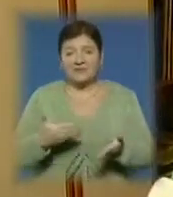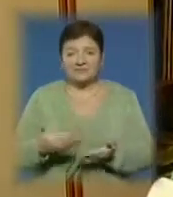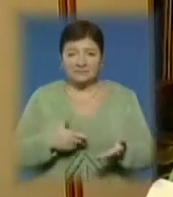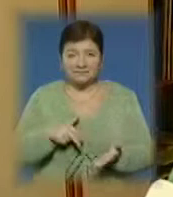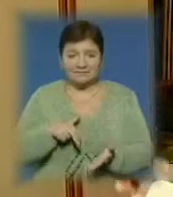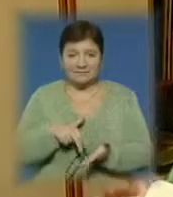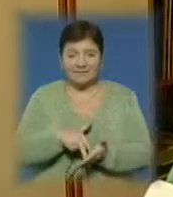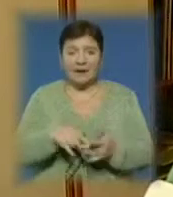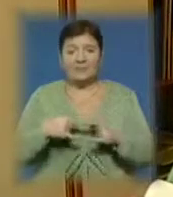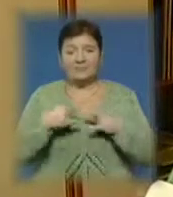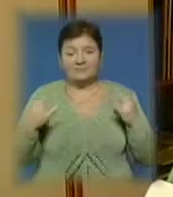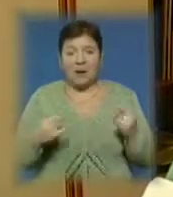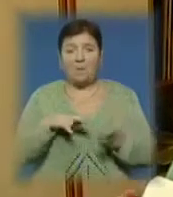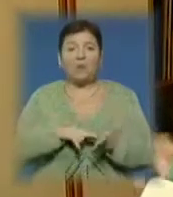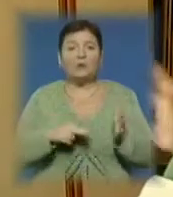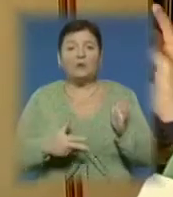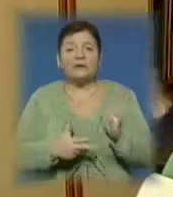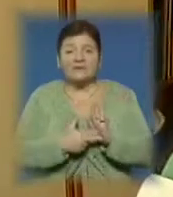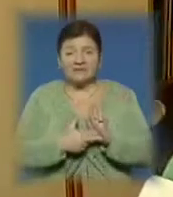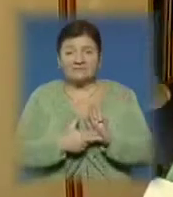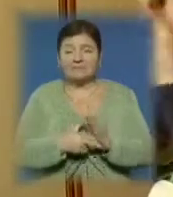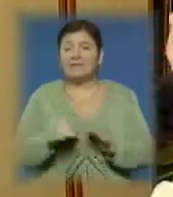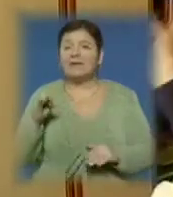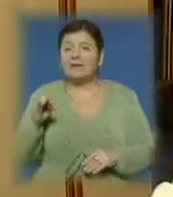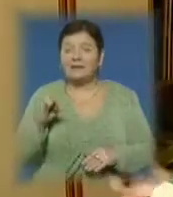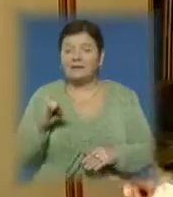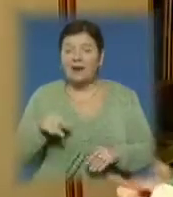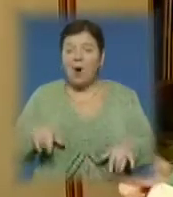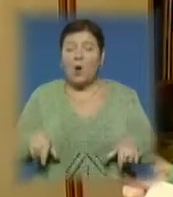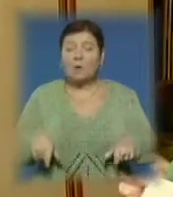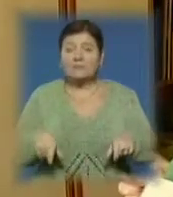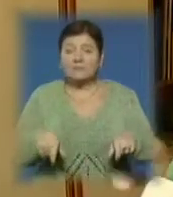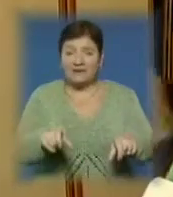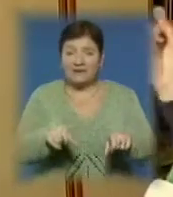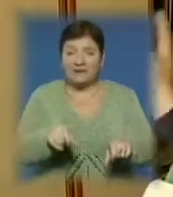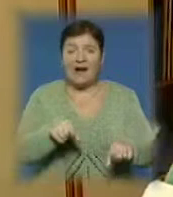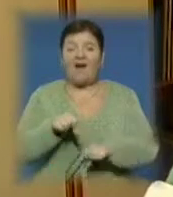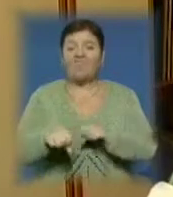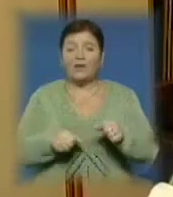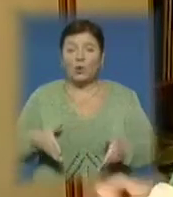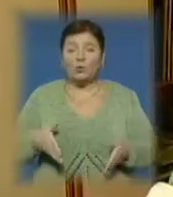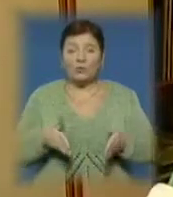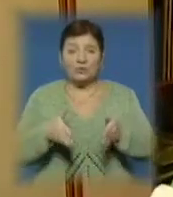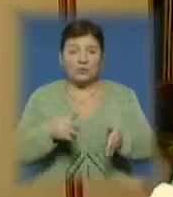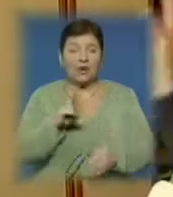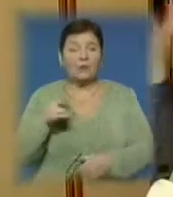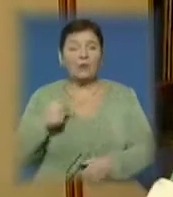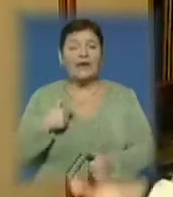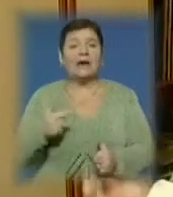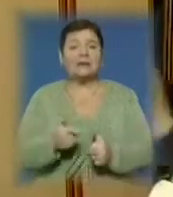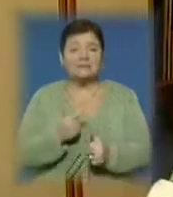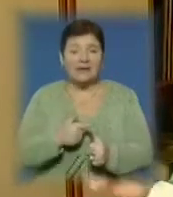Тобто планується і розмітка велодоріжок по цій території, яку я назвала,